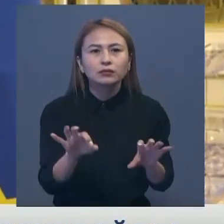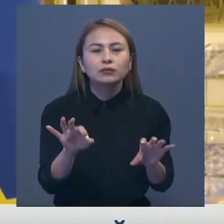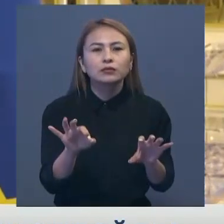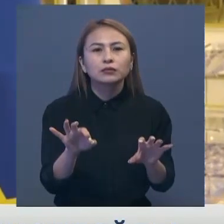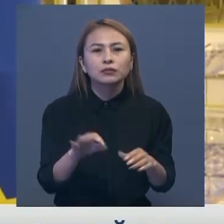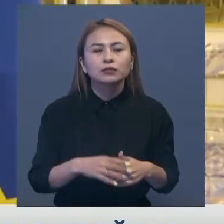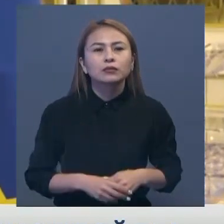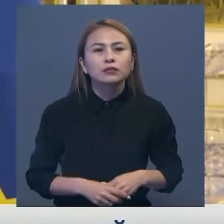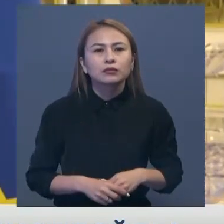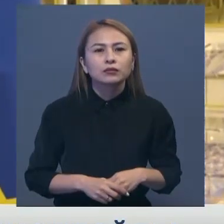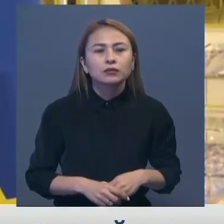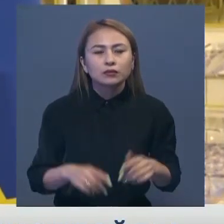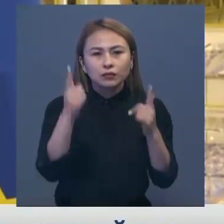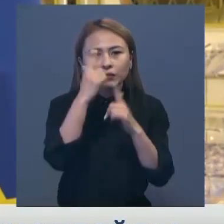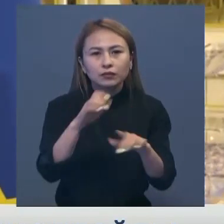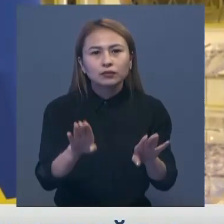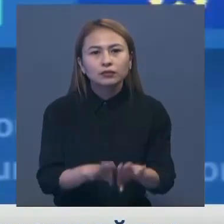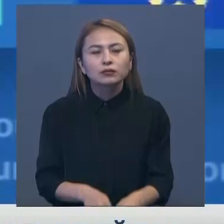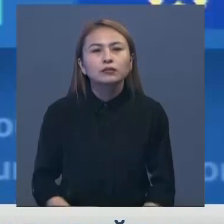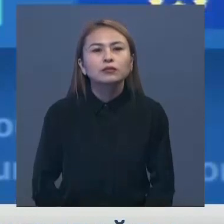қабарлаған болатын.